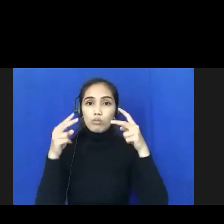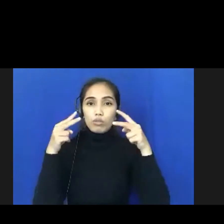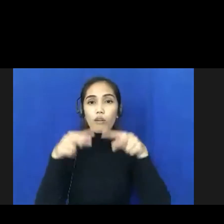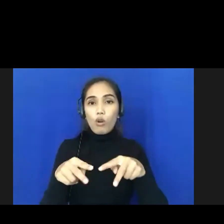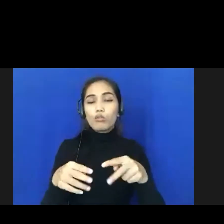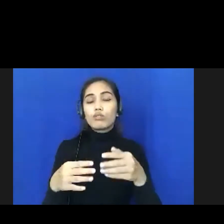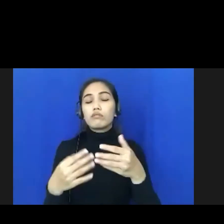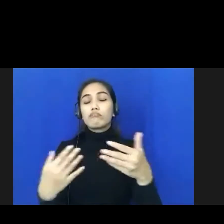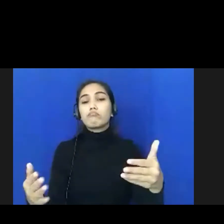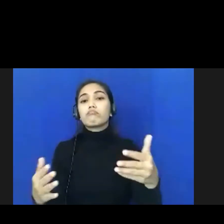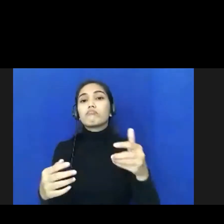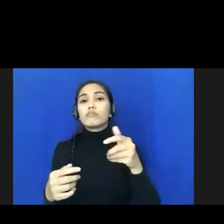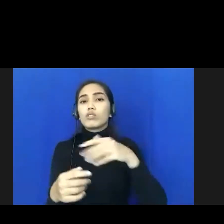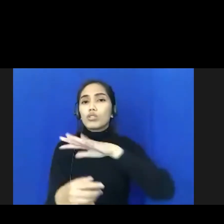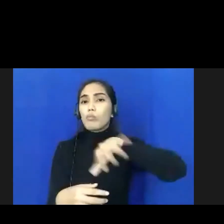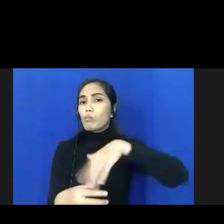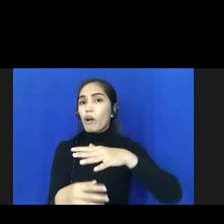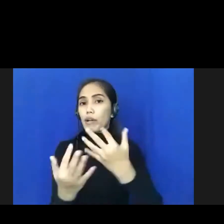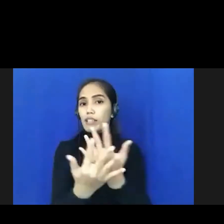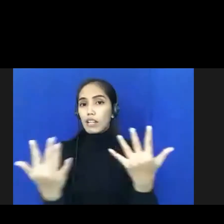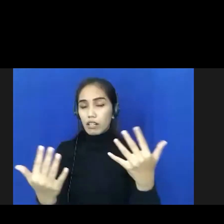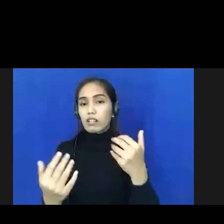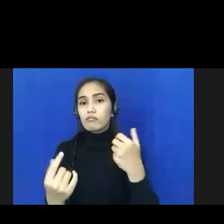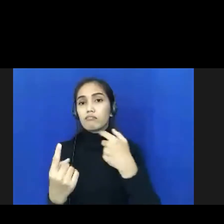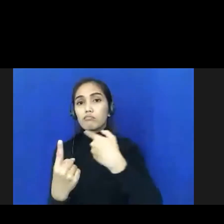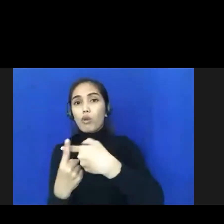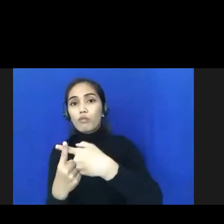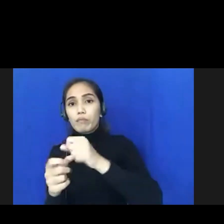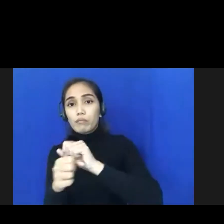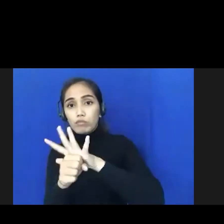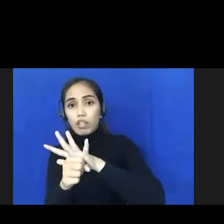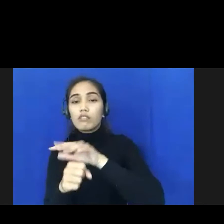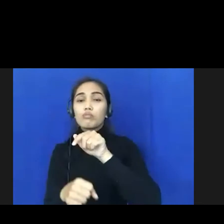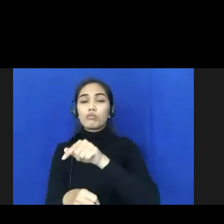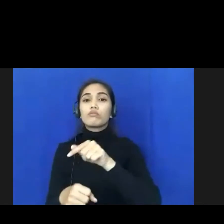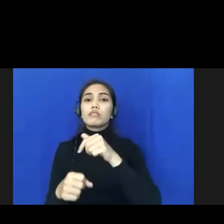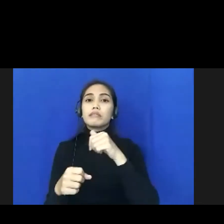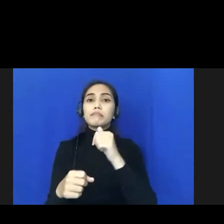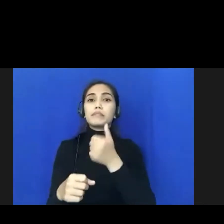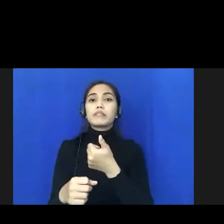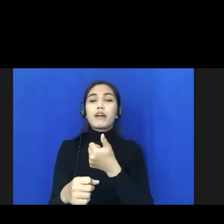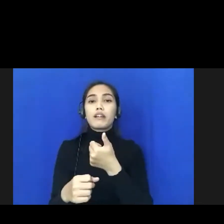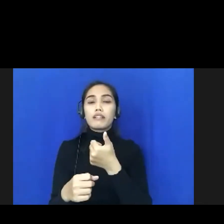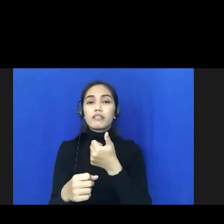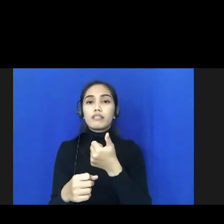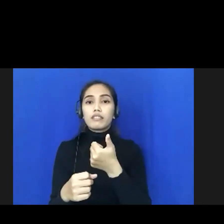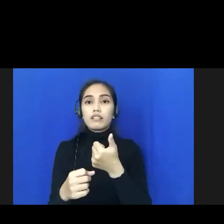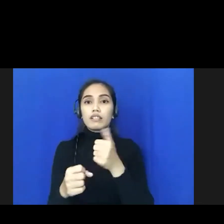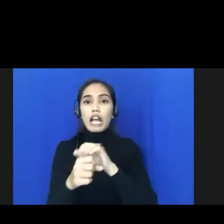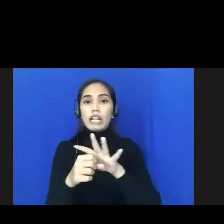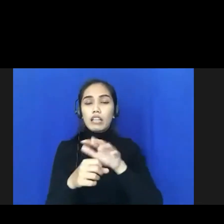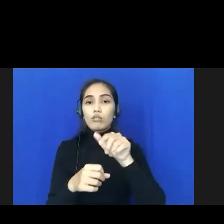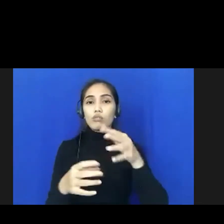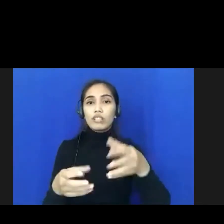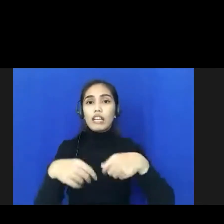sehingga seluruh masyarakat yang terkonfirmasi positif yang di karantina itu